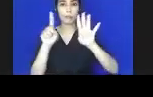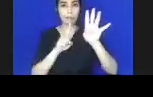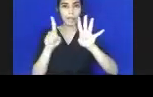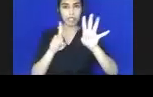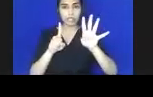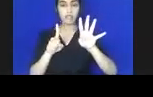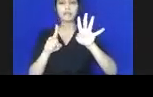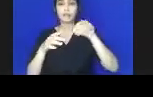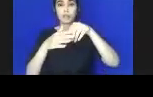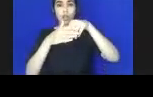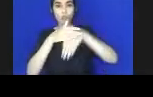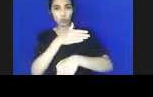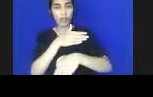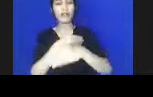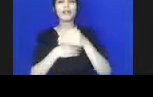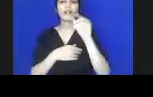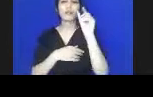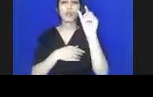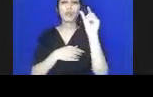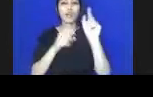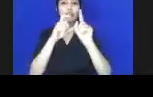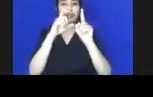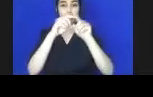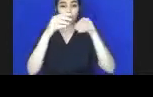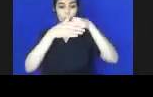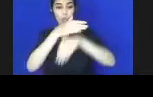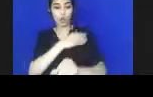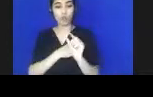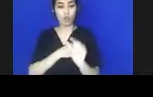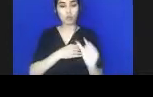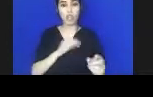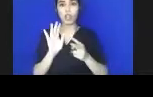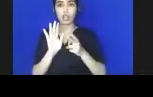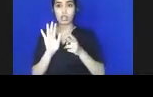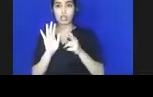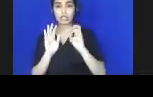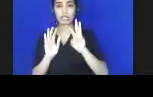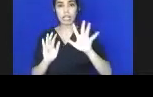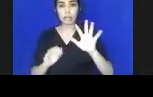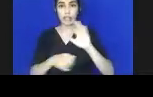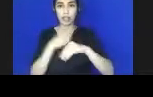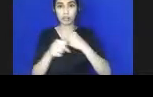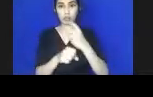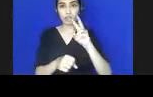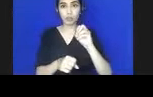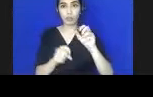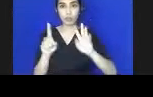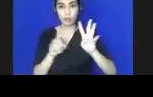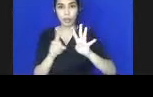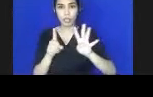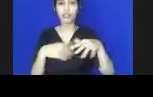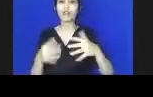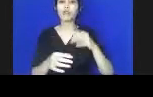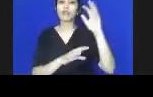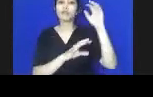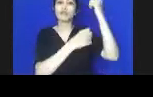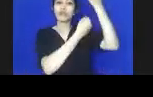perubahan atas undang-undang nomor 23 tahun 2002, di sini diulang kembali, bahwa perlindungan anak adalah